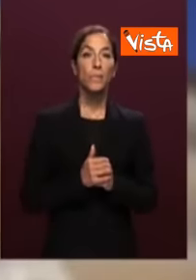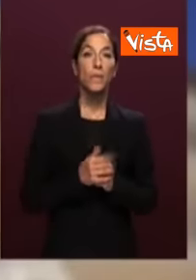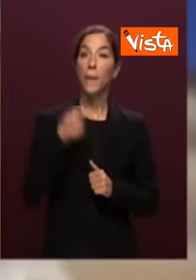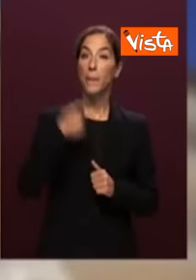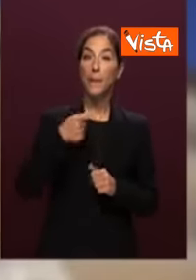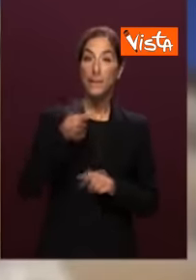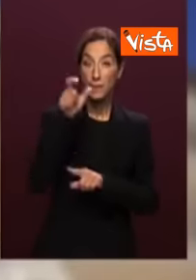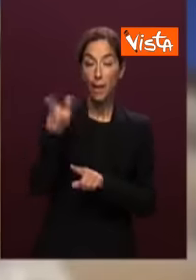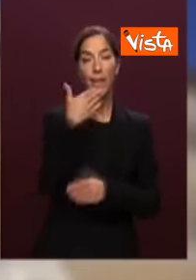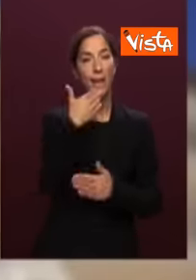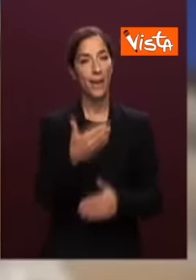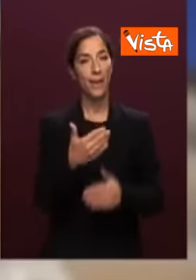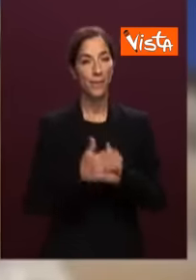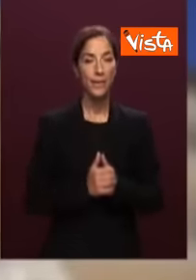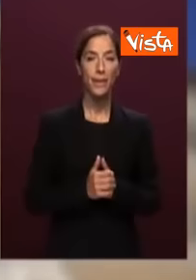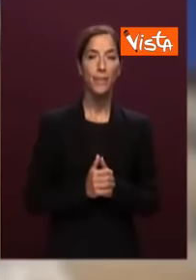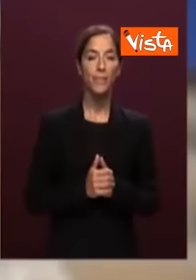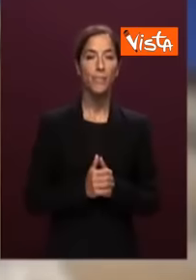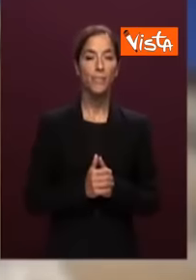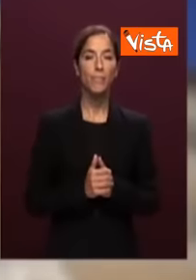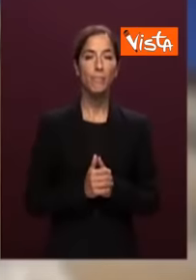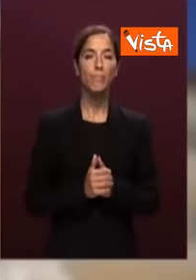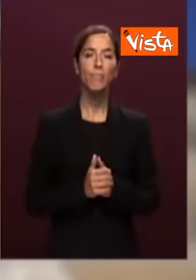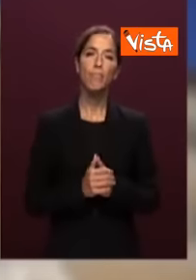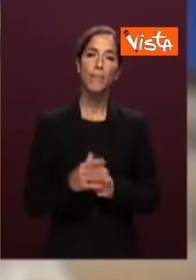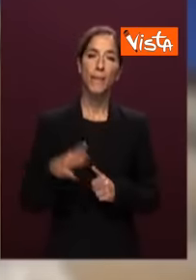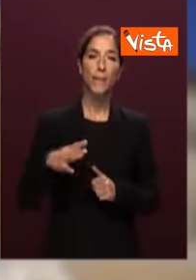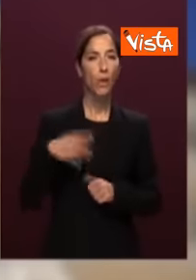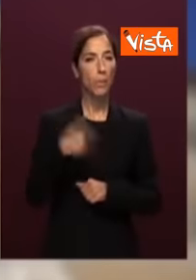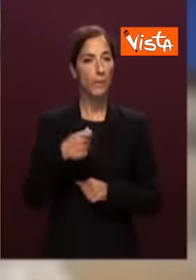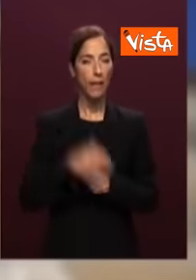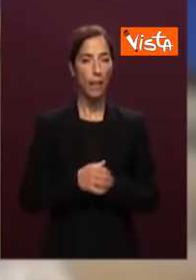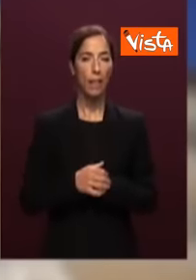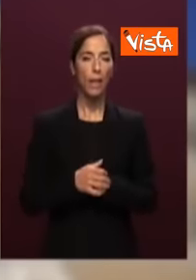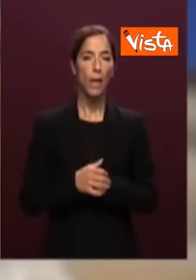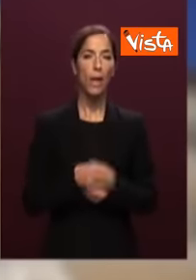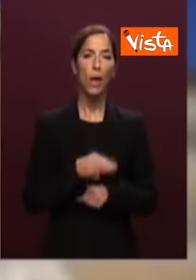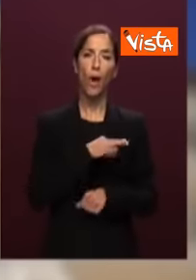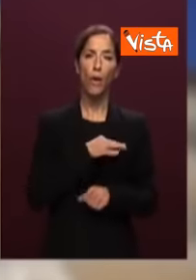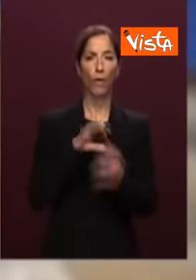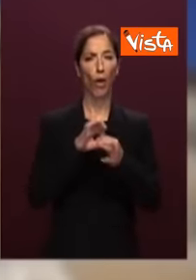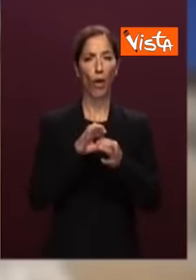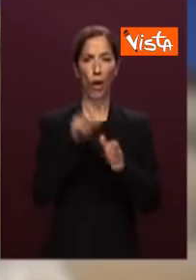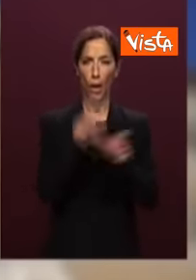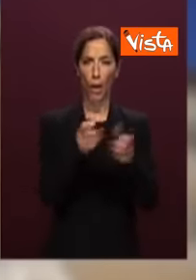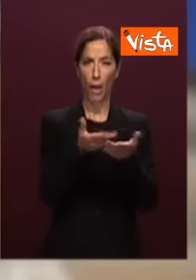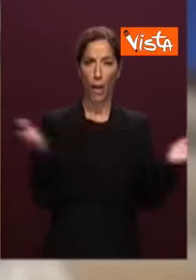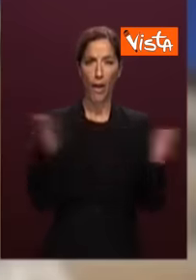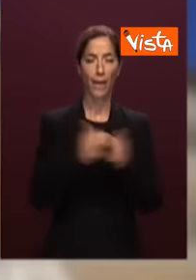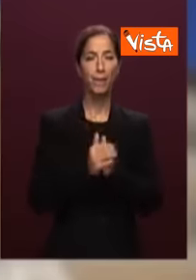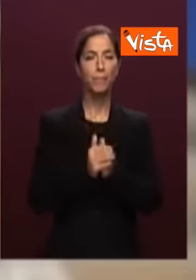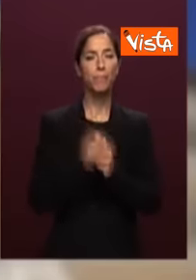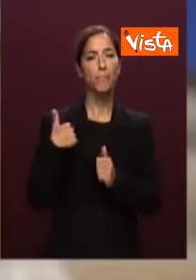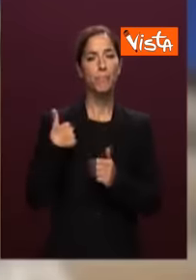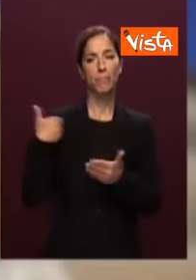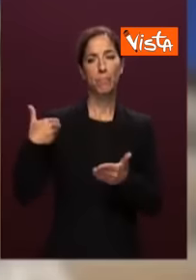Grazie Presidente. Signor Presidente, onorevoli colleghi, io sono intervenuta molte volte